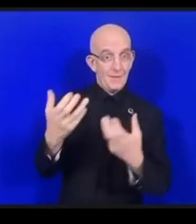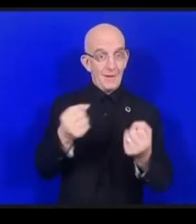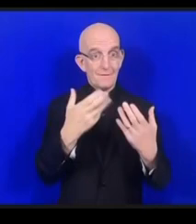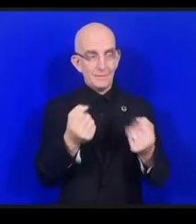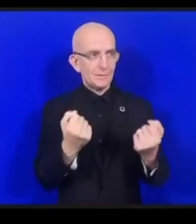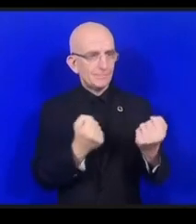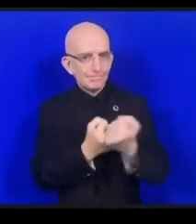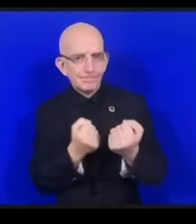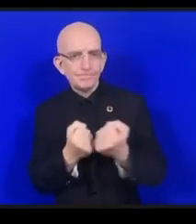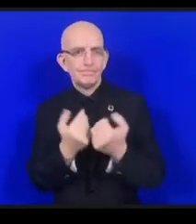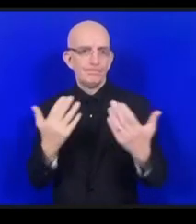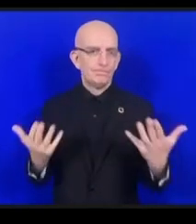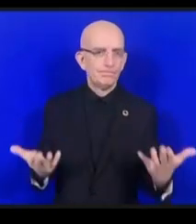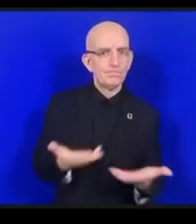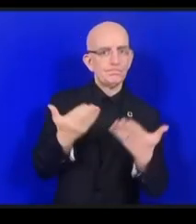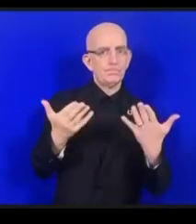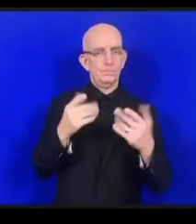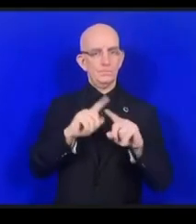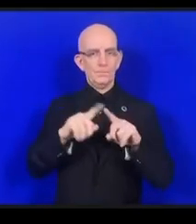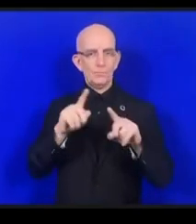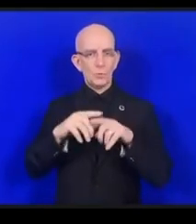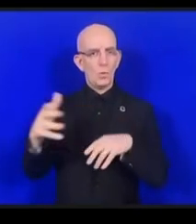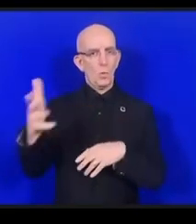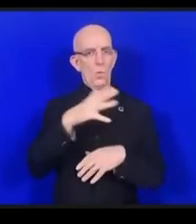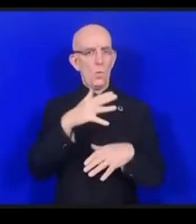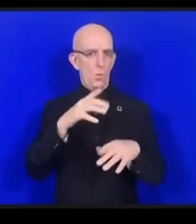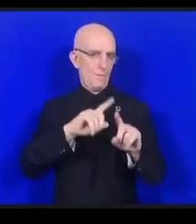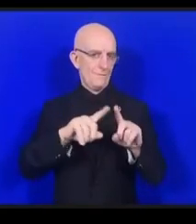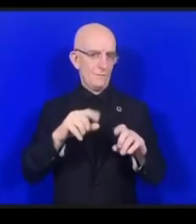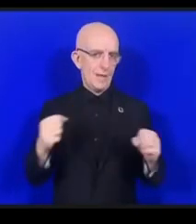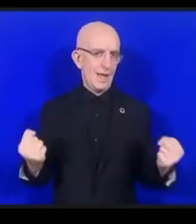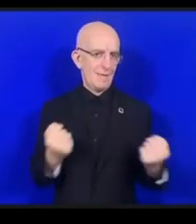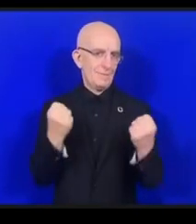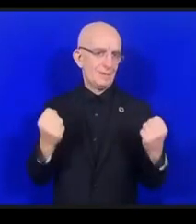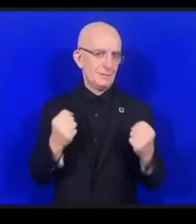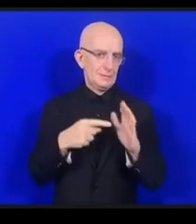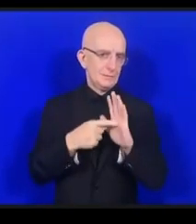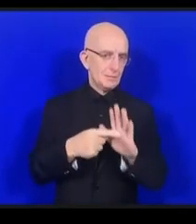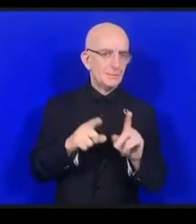défendre un thème particulier en